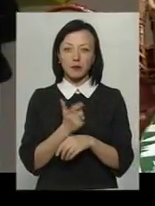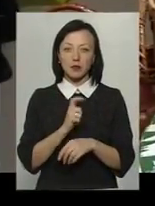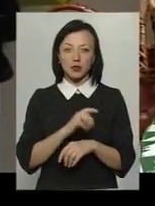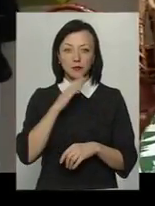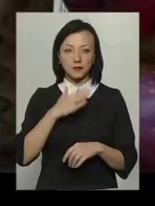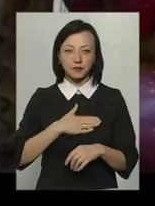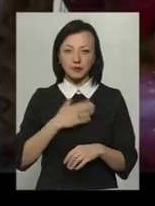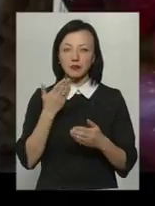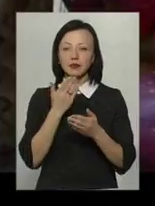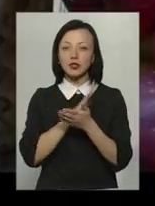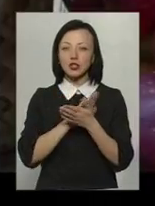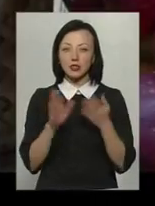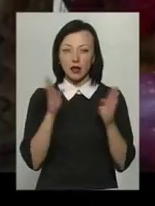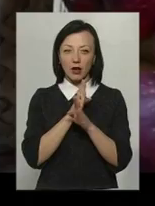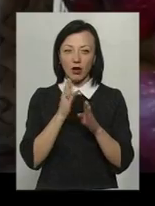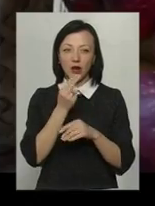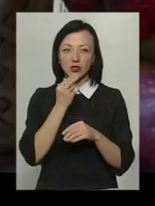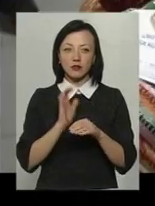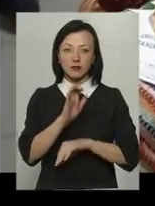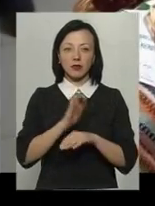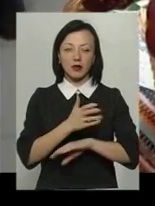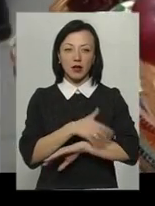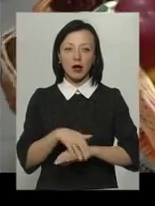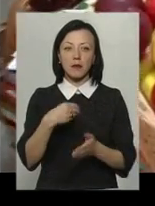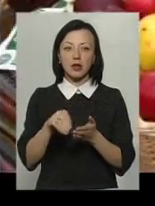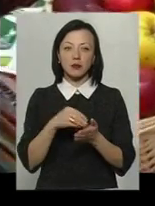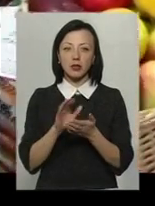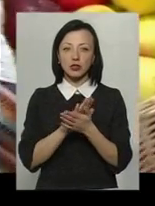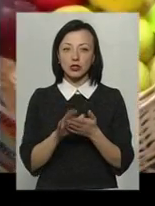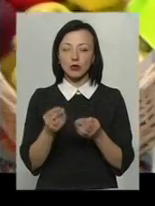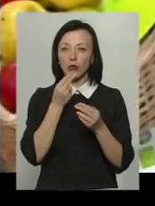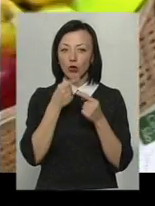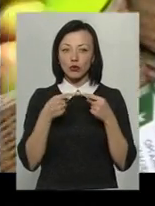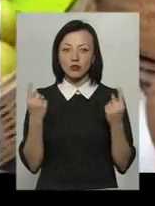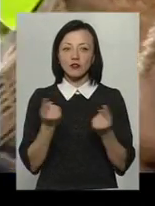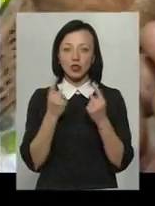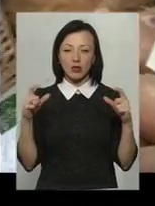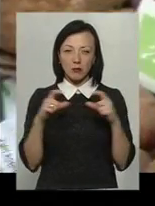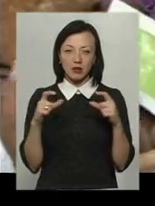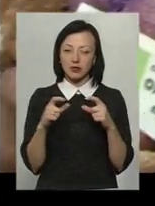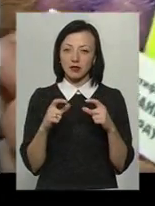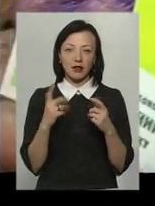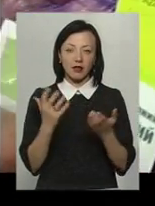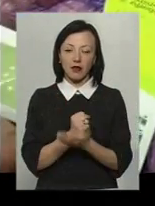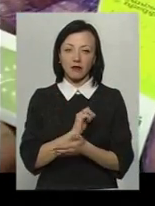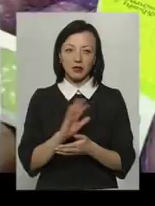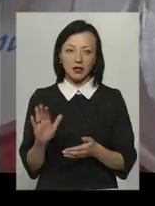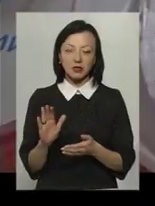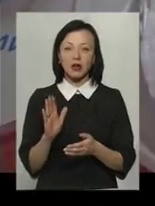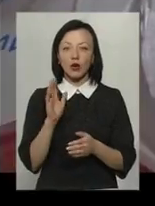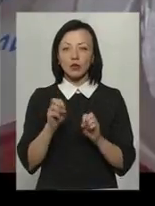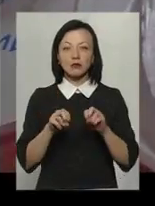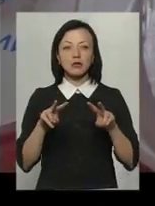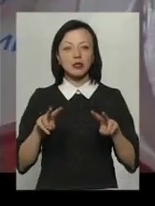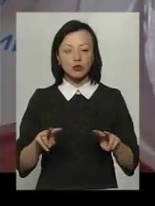вітчизняних еко-харчів йде на експорт. Придбати ж органічні продукти у звичайних крамницях навряд чи вдасться, хіба що у